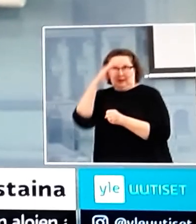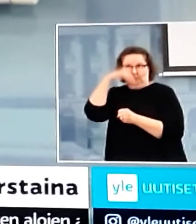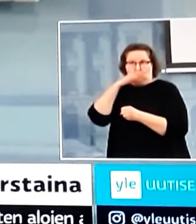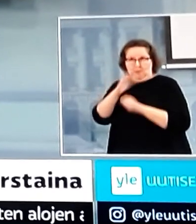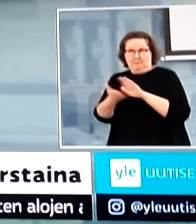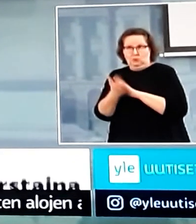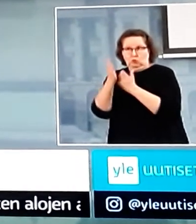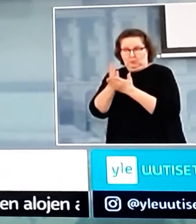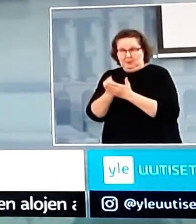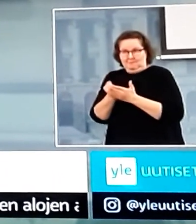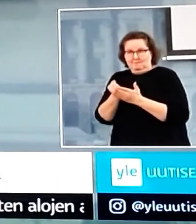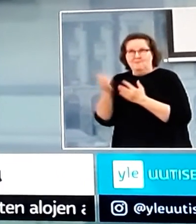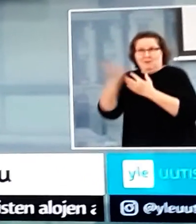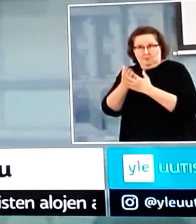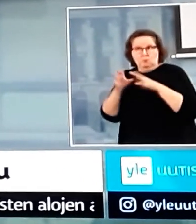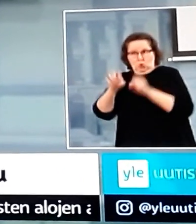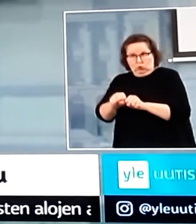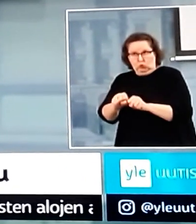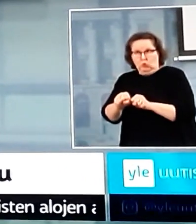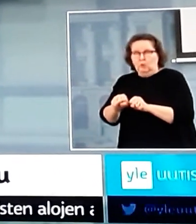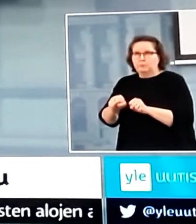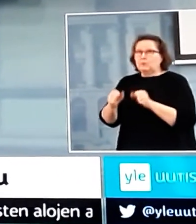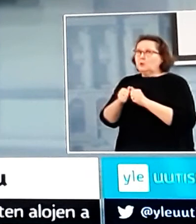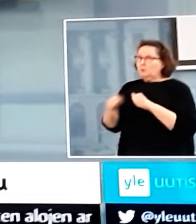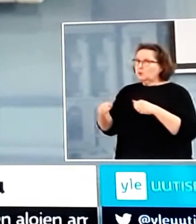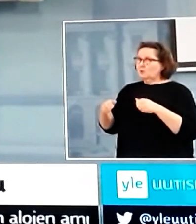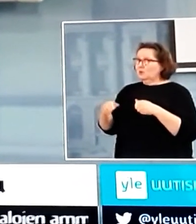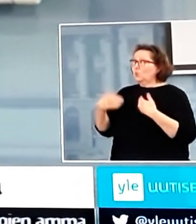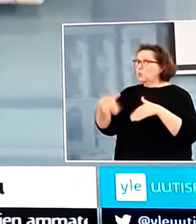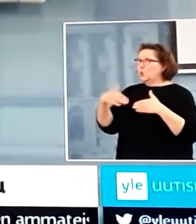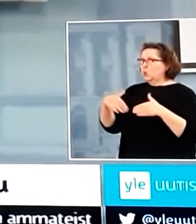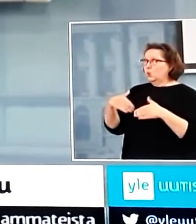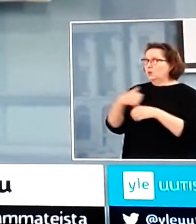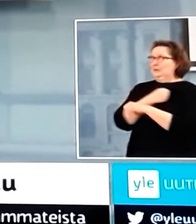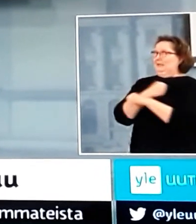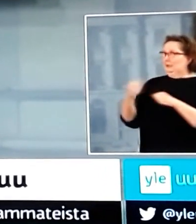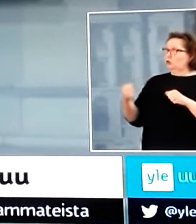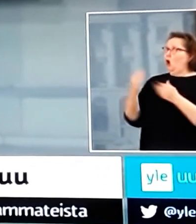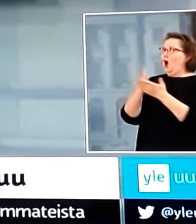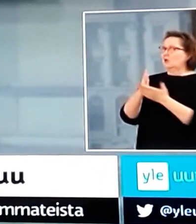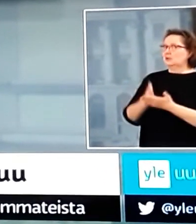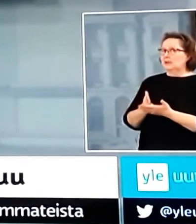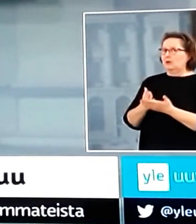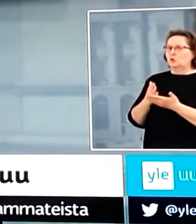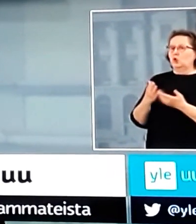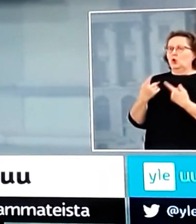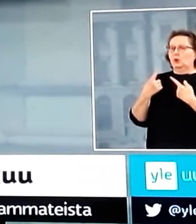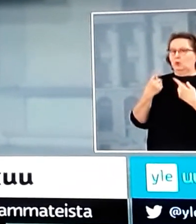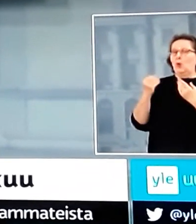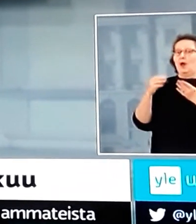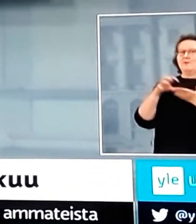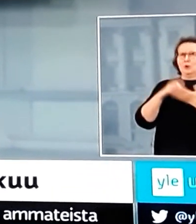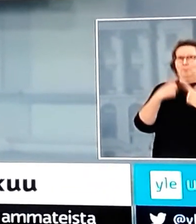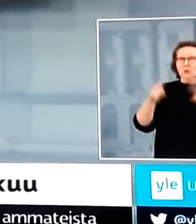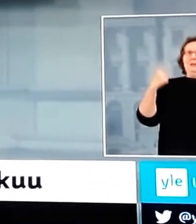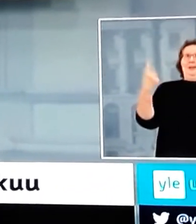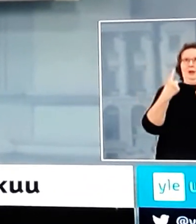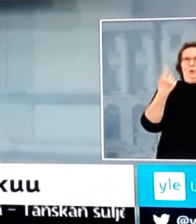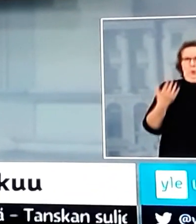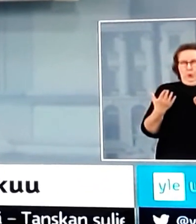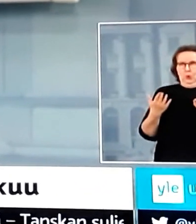kynnyksen yli myös tässä vaiheessa, vaikka olemme jo poikkeusolot todenneet. Ja haluaisin ajatella näin, että ihmiset itse myös näitä